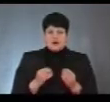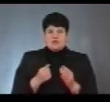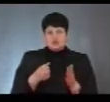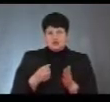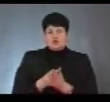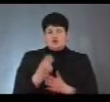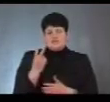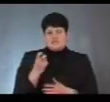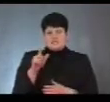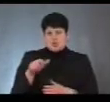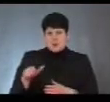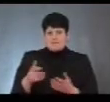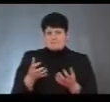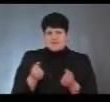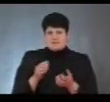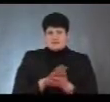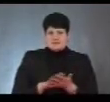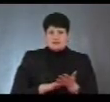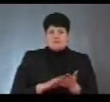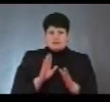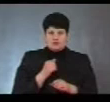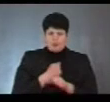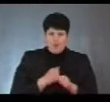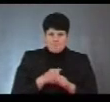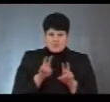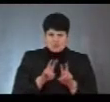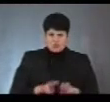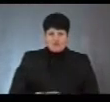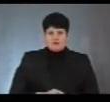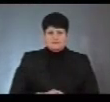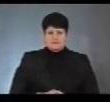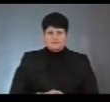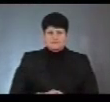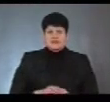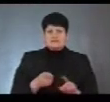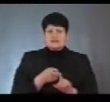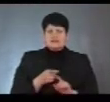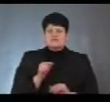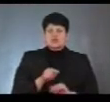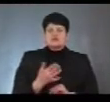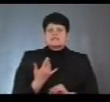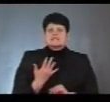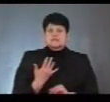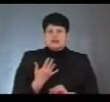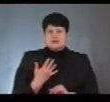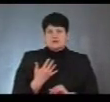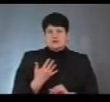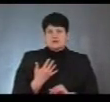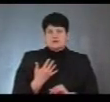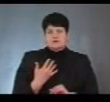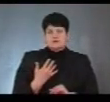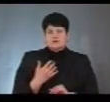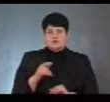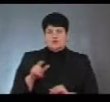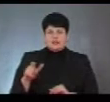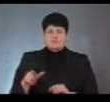приймаємо заяви і будемо працювати. Тобто, в влажності від того, наскільки буде працювати нас,